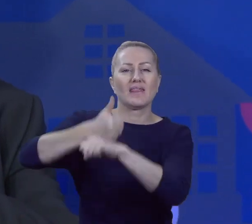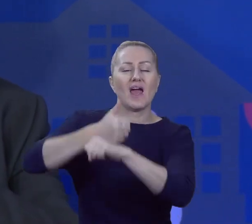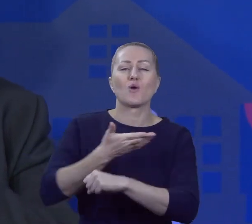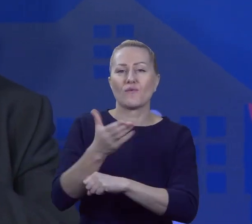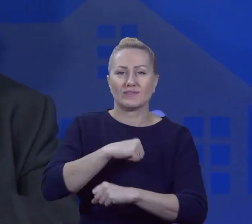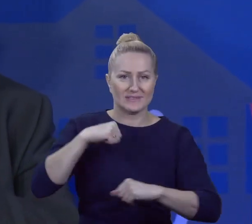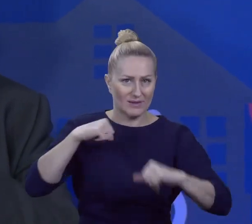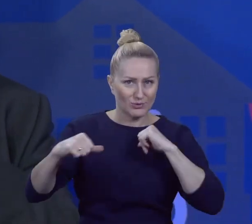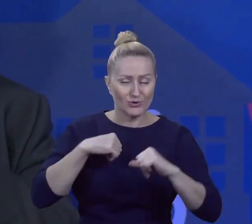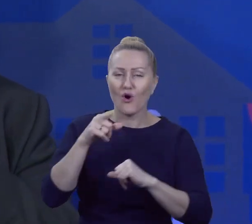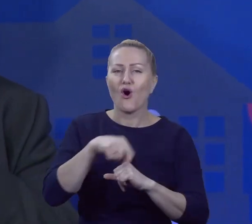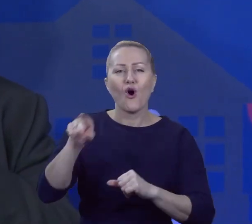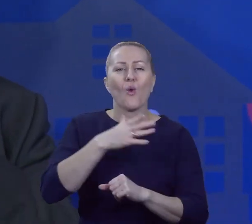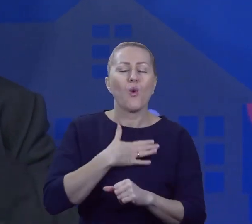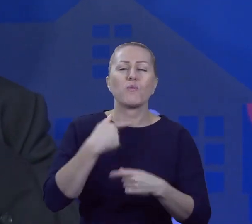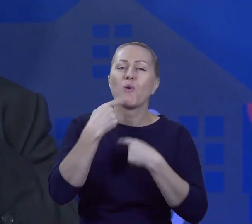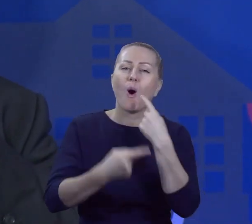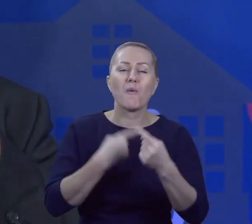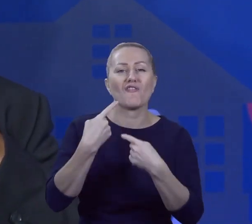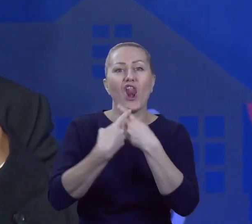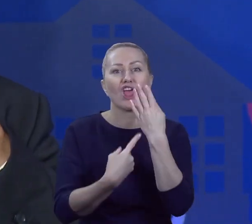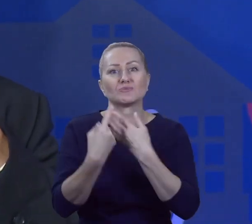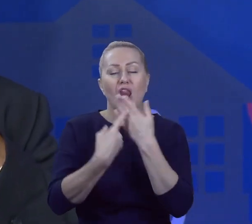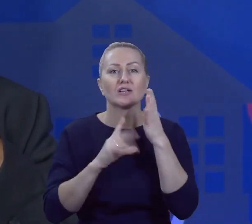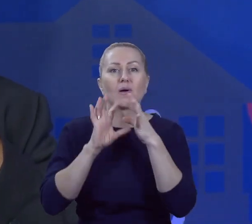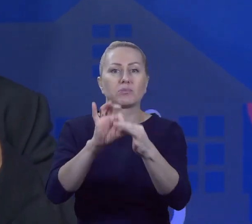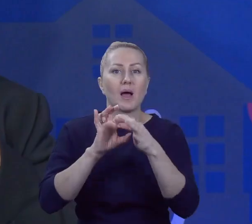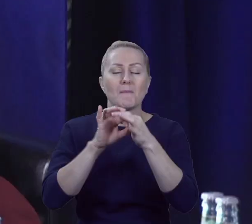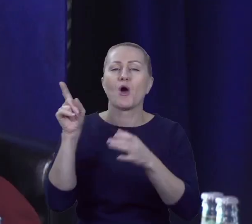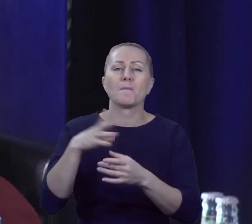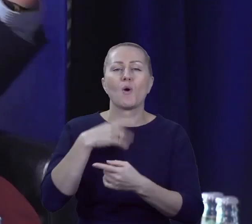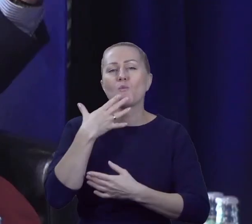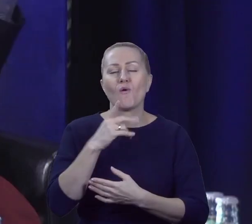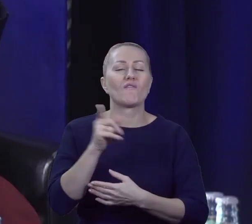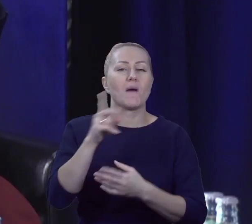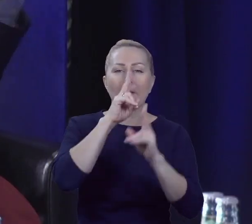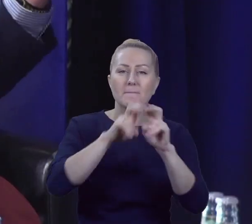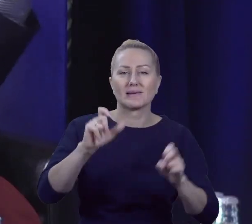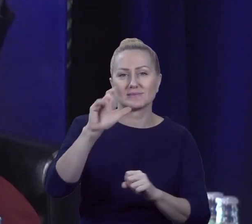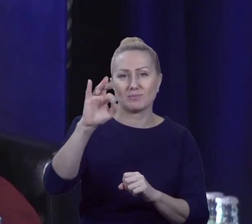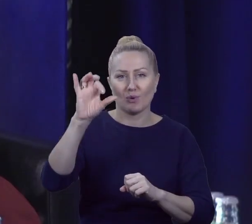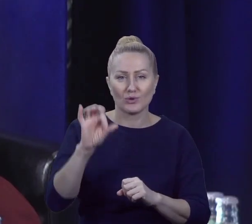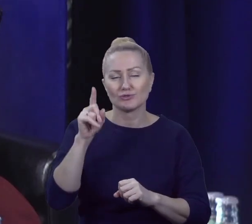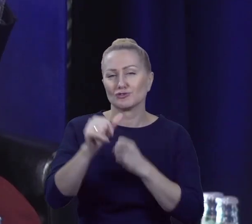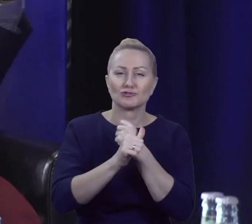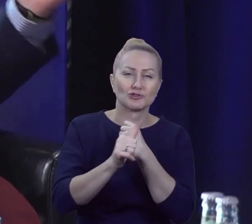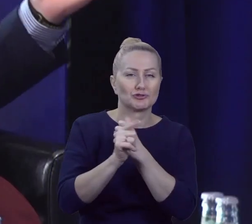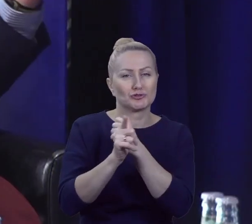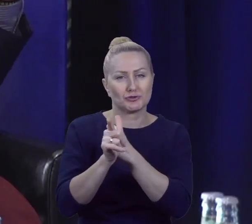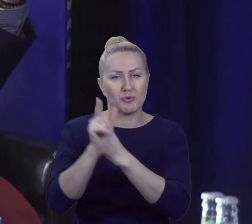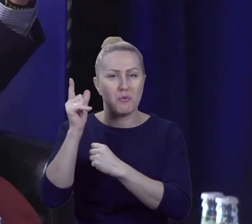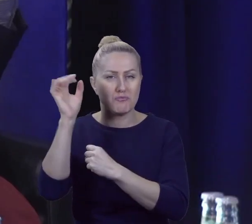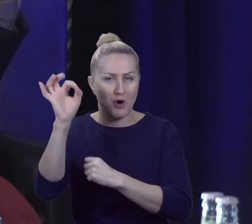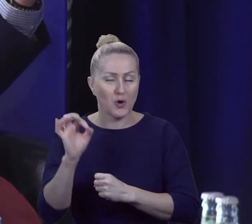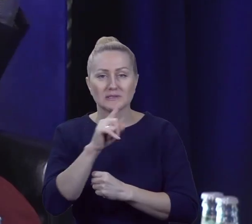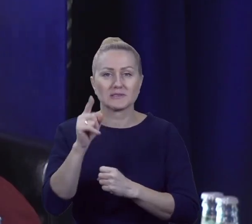cyferki też i mówią, no w badaniach CBOS-u 60-70% popiera